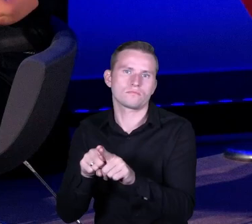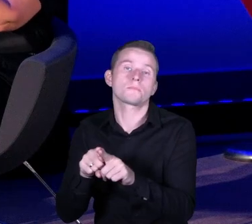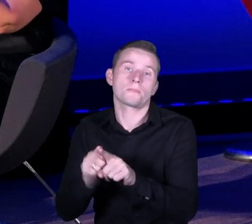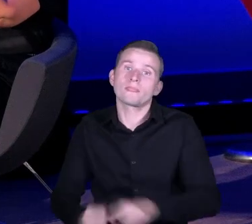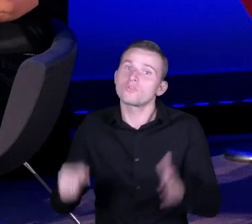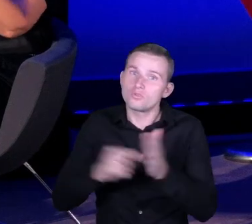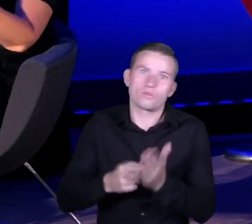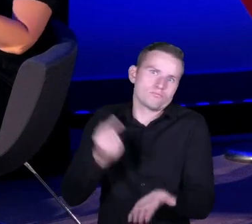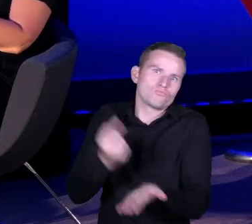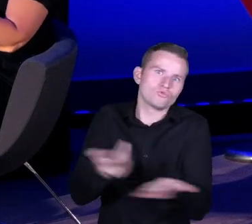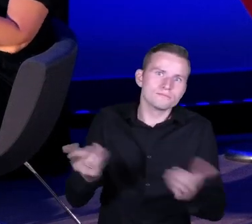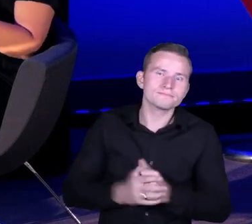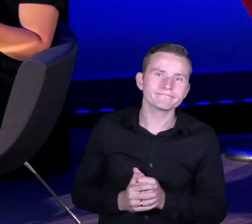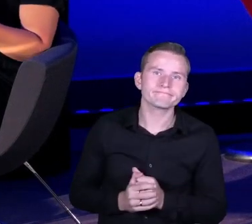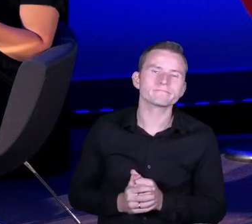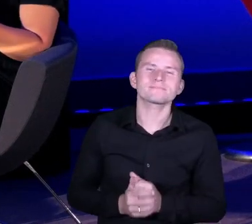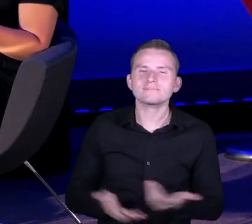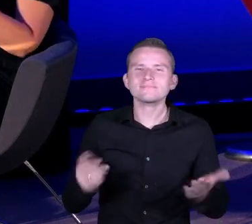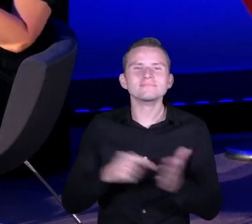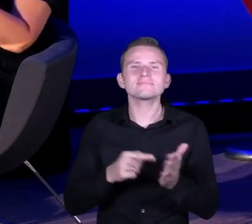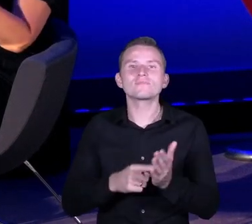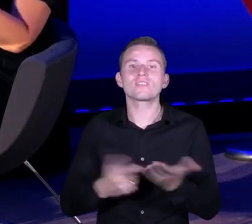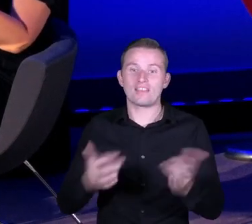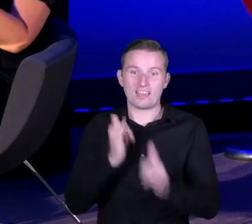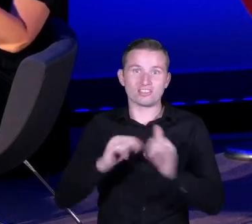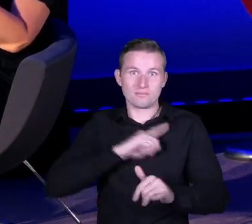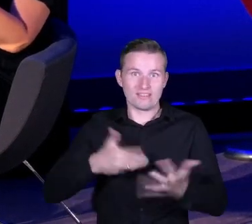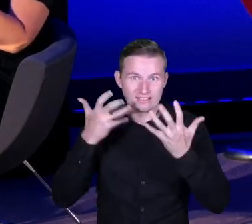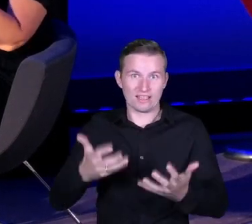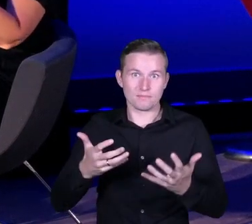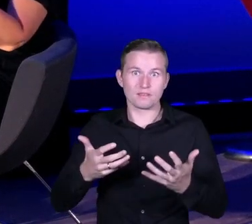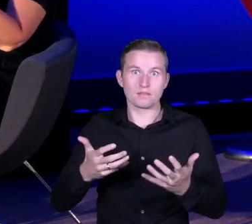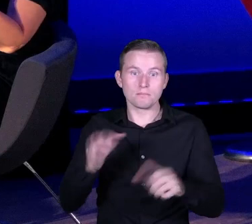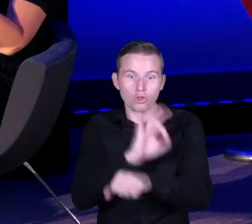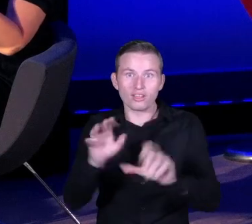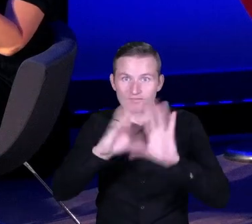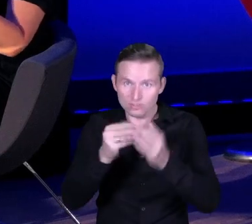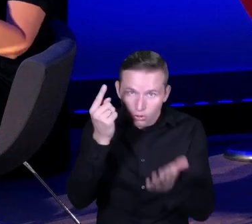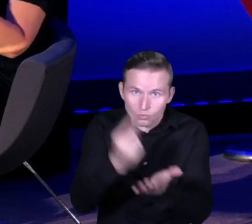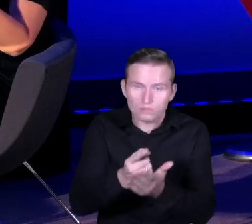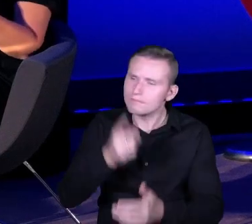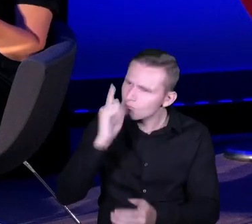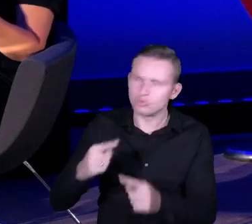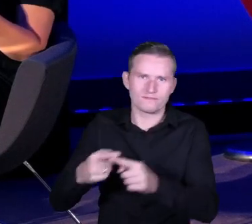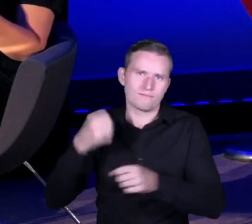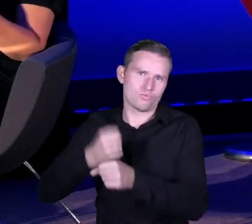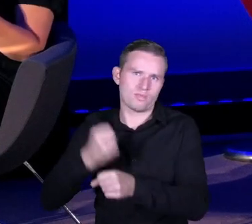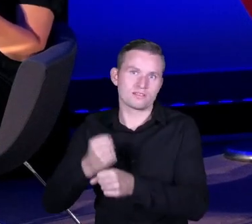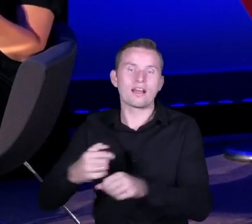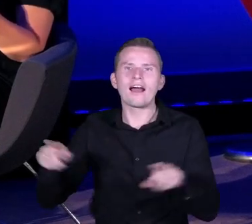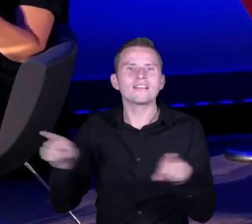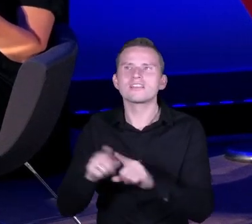żeby był sukces, potrzebna współpraca, ażeby ta współpraca była, też potrzebny jest impuls, a często myślę,